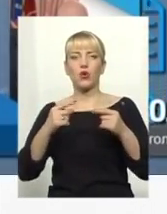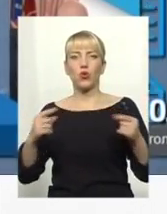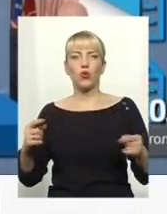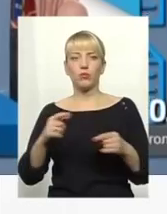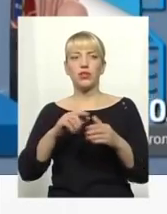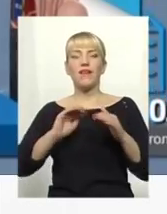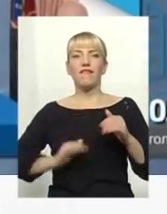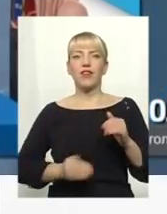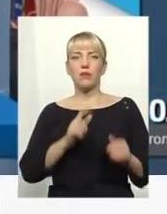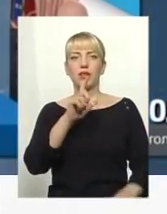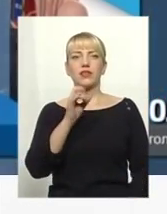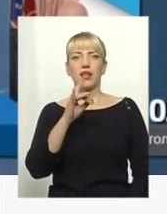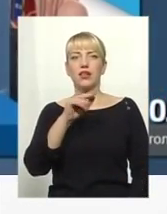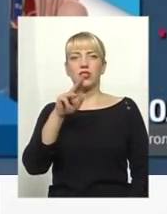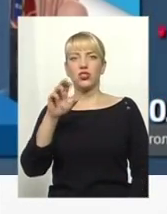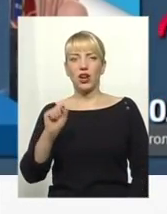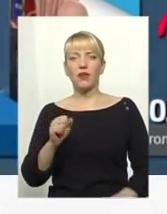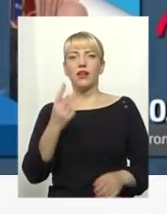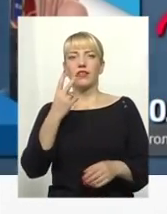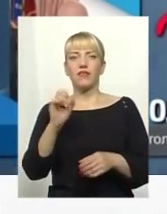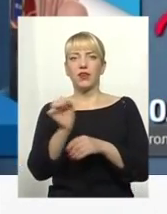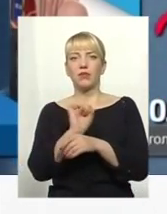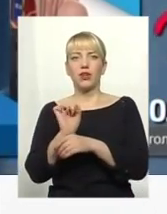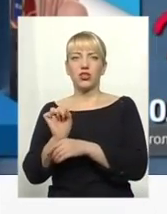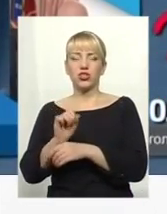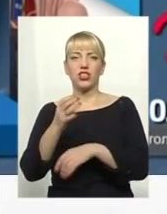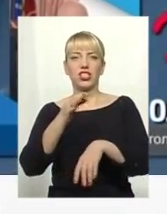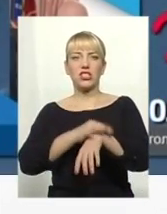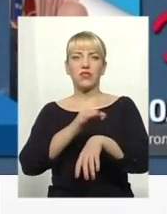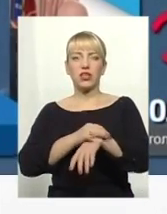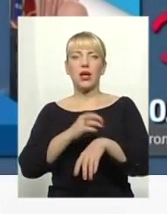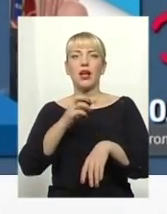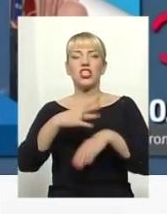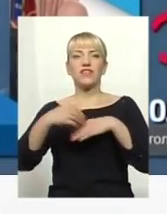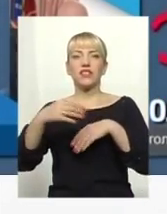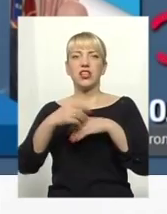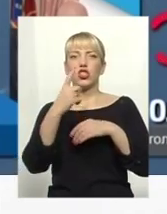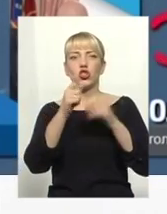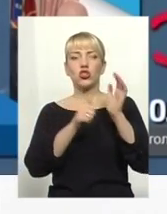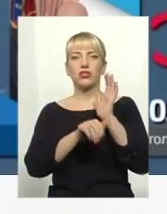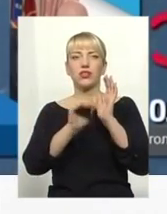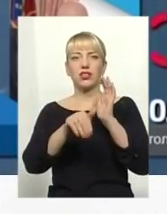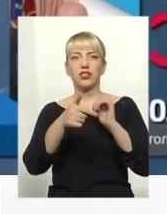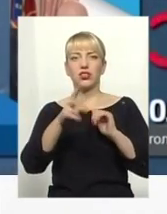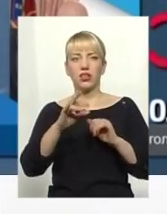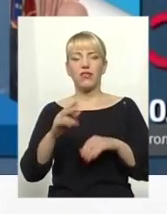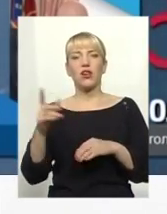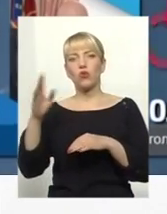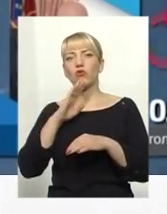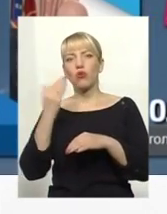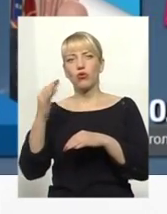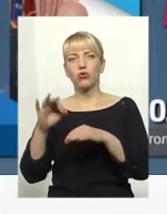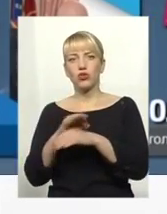у власності, дві іномарки, швейцарський годинник «Бриге» за 160 тисяч гривень. У губернаторської дружини – три